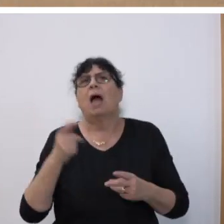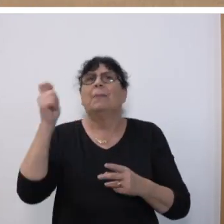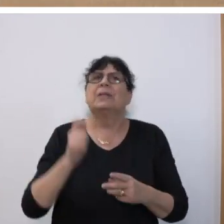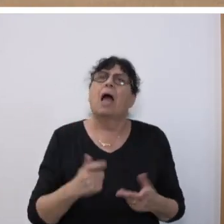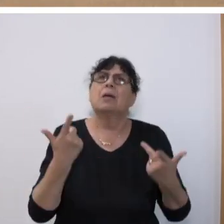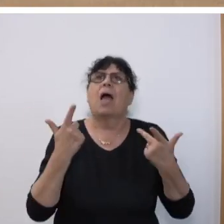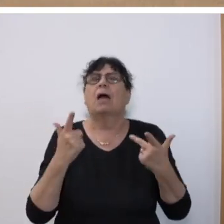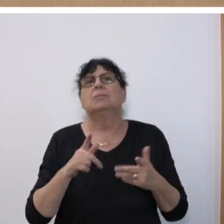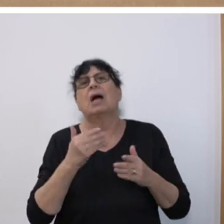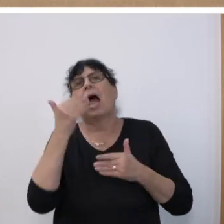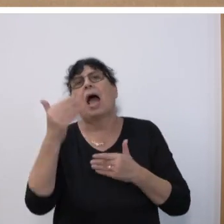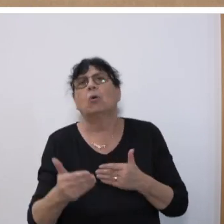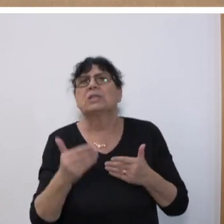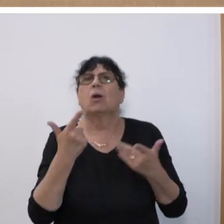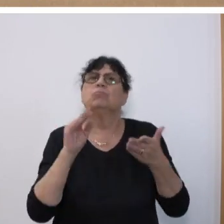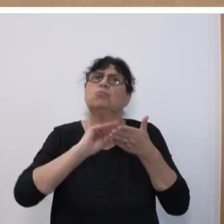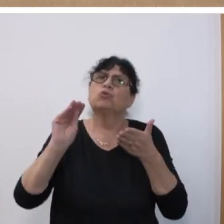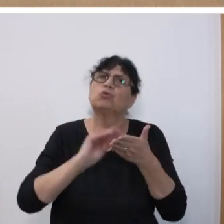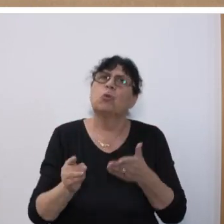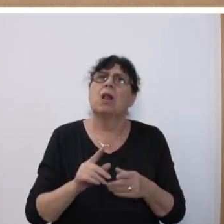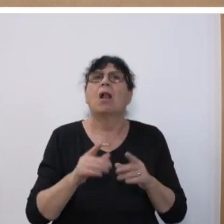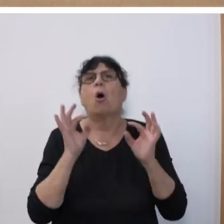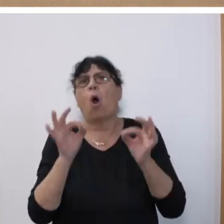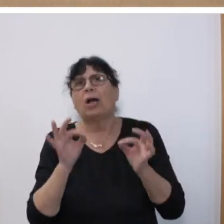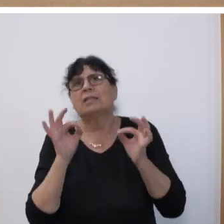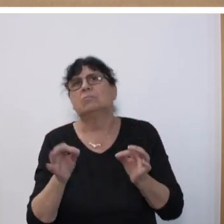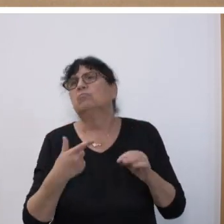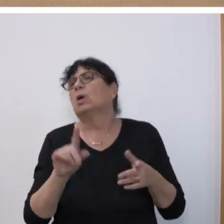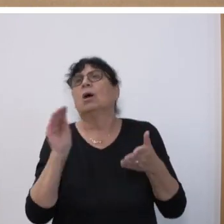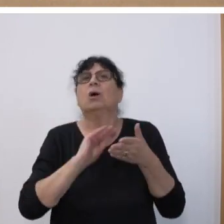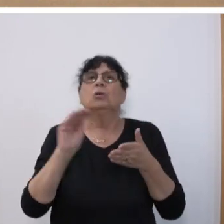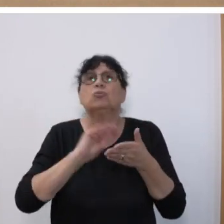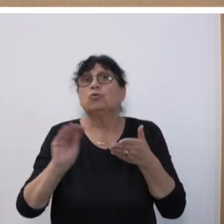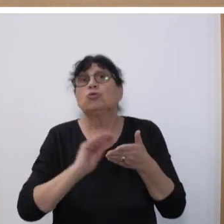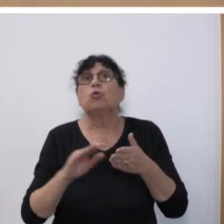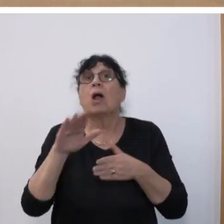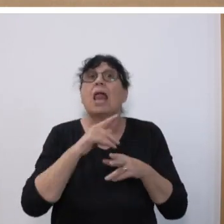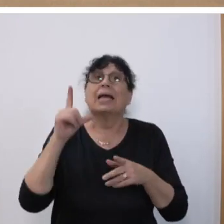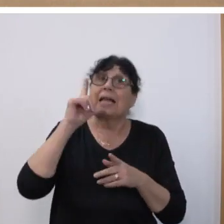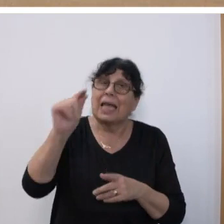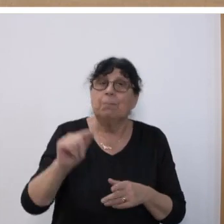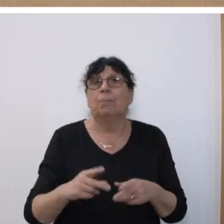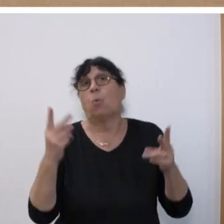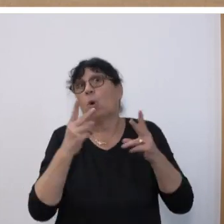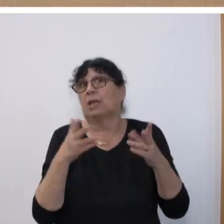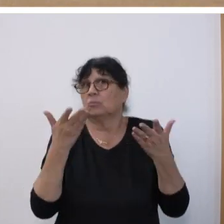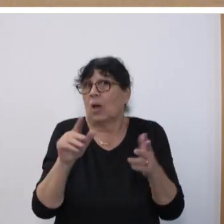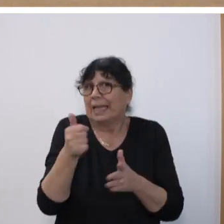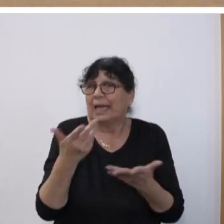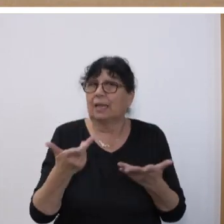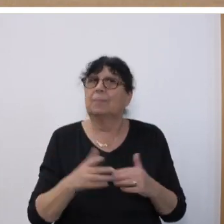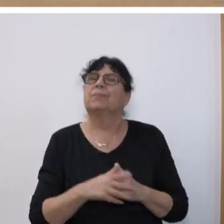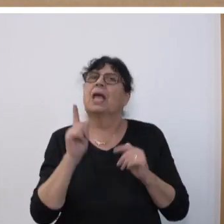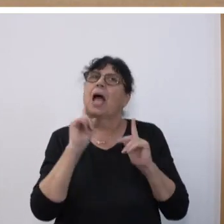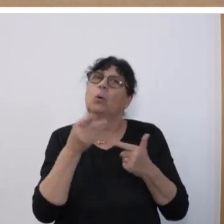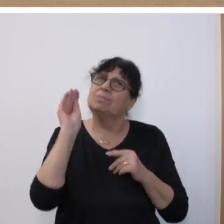Lernorten wie etwa Museen, Schullandheime oder Lehrgangsheime. Auch wird dieses Gesetz in der Zukunft ermöglichen ein,